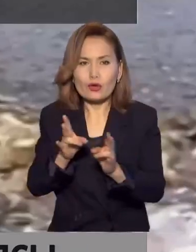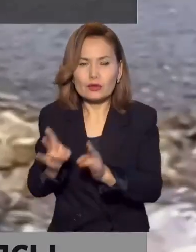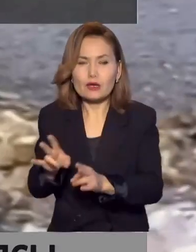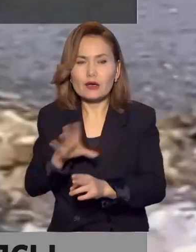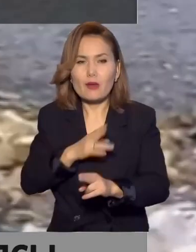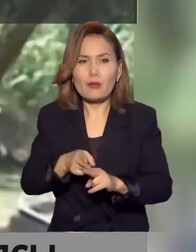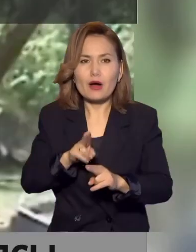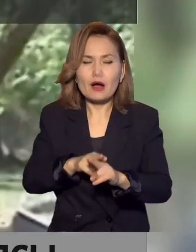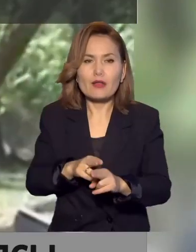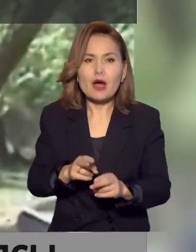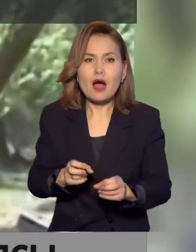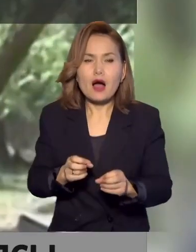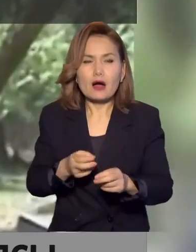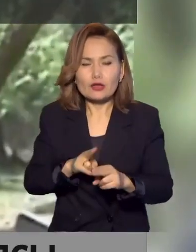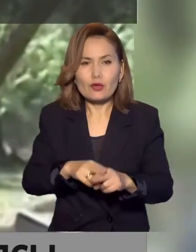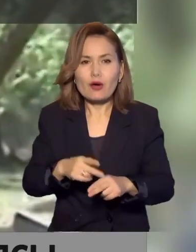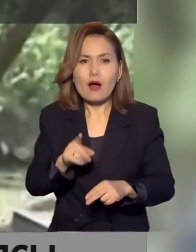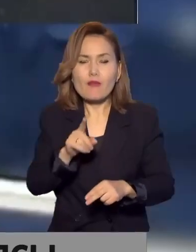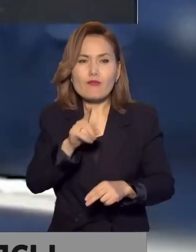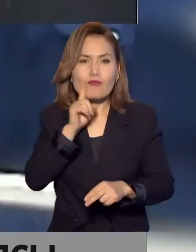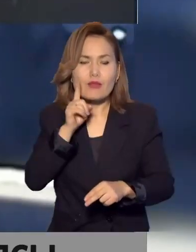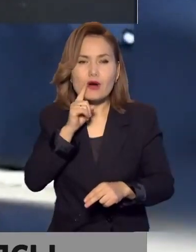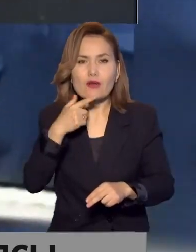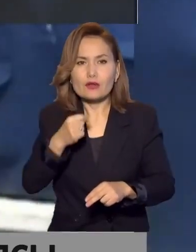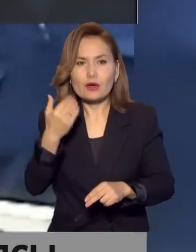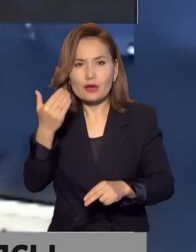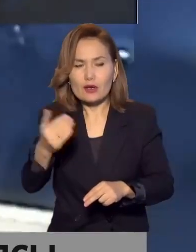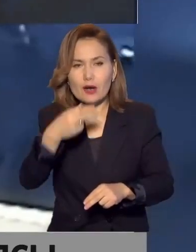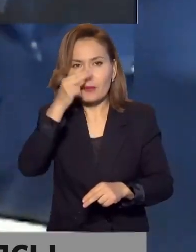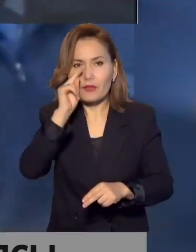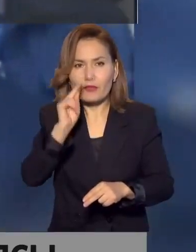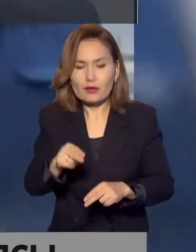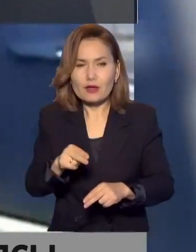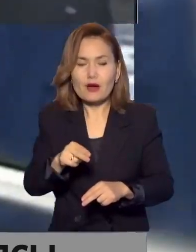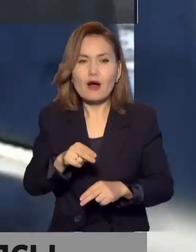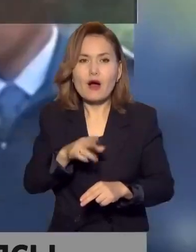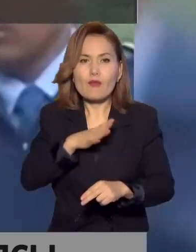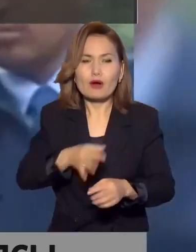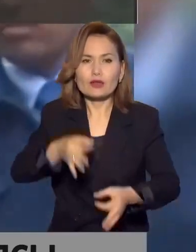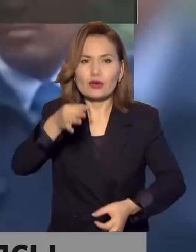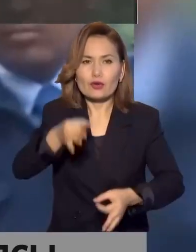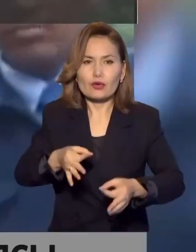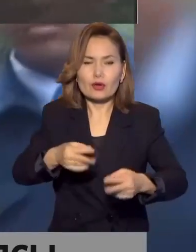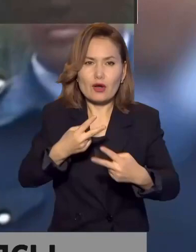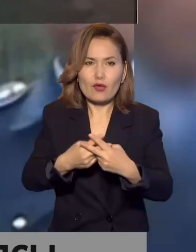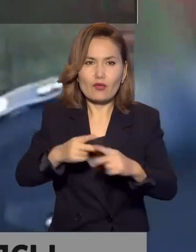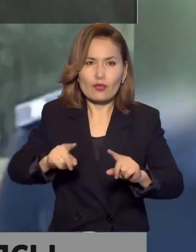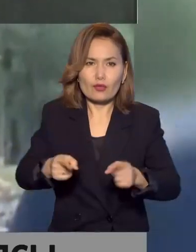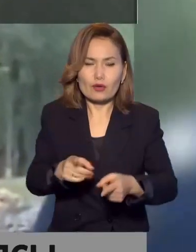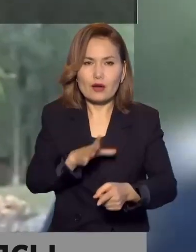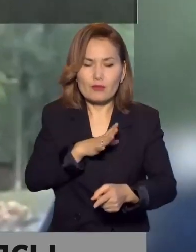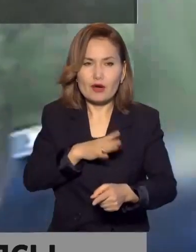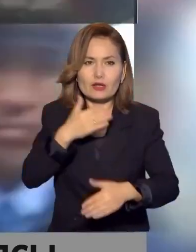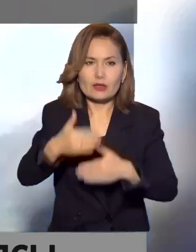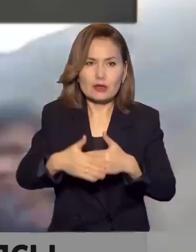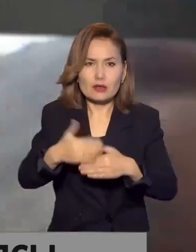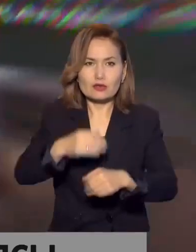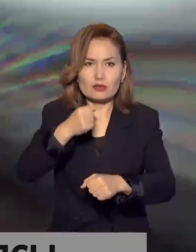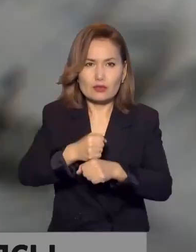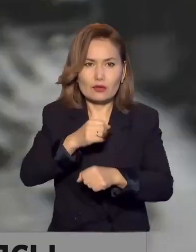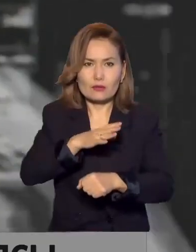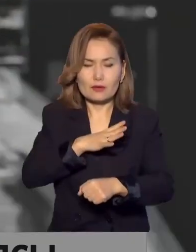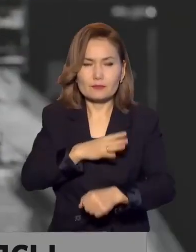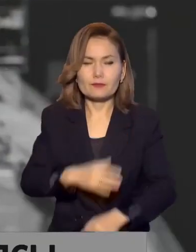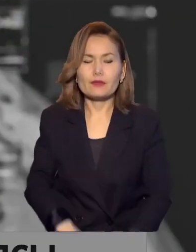Қылмыстың жасалуына тірі қалған сарбаз Владислав Челақ кінәлі деп танылды. Ол қазіргі уақытта темір торда жазасын өтеп жатыр.